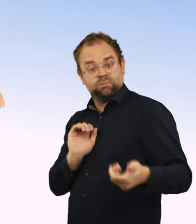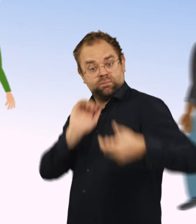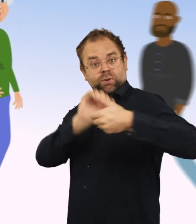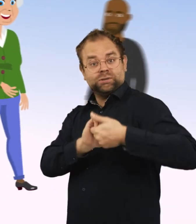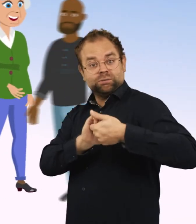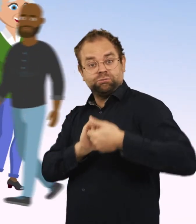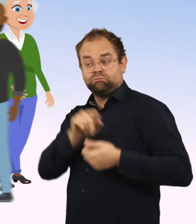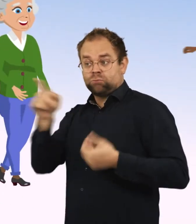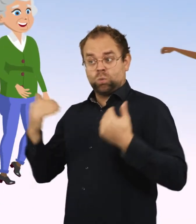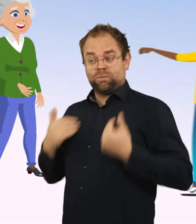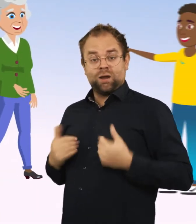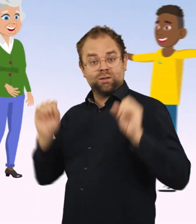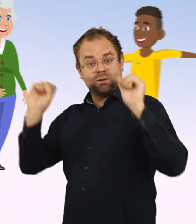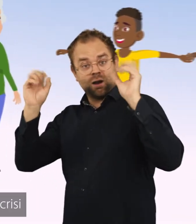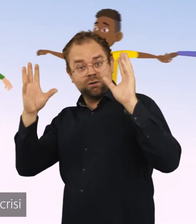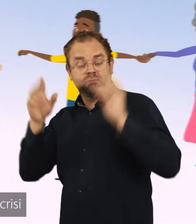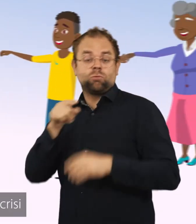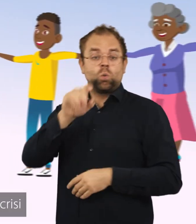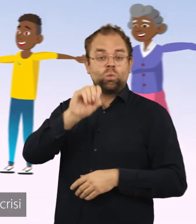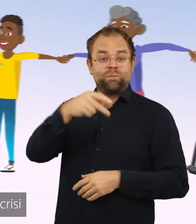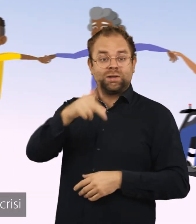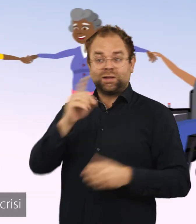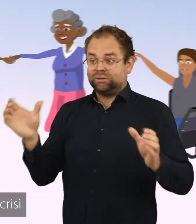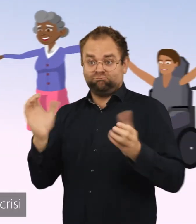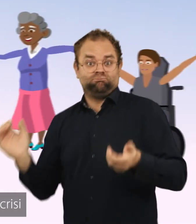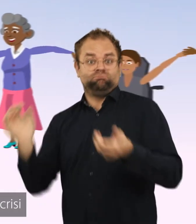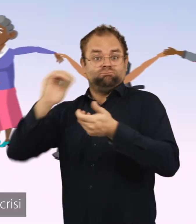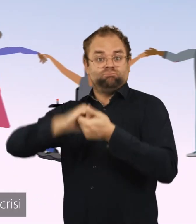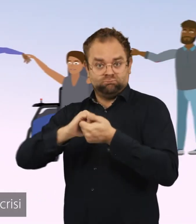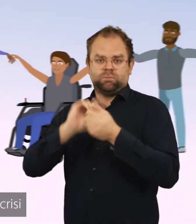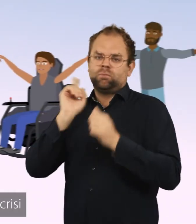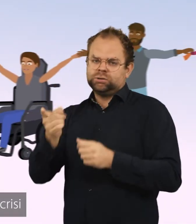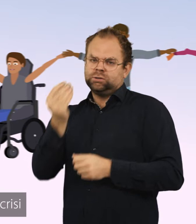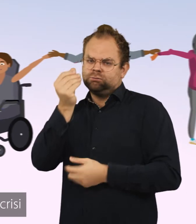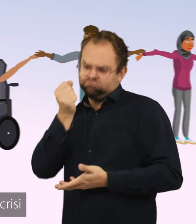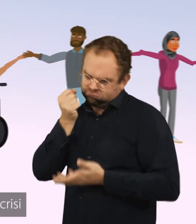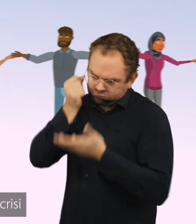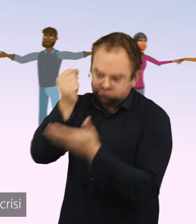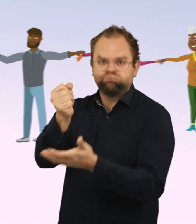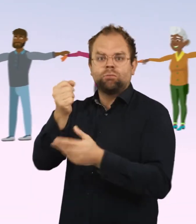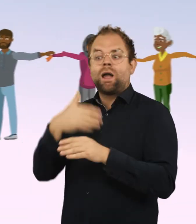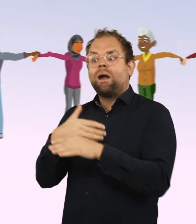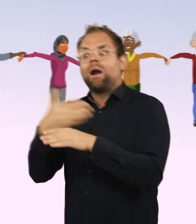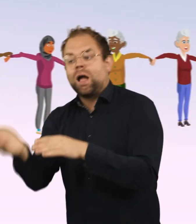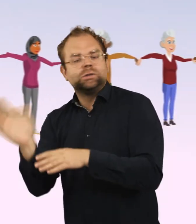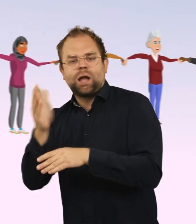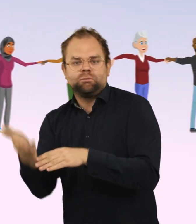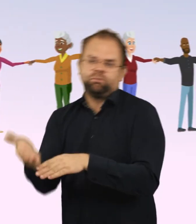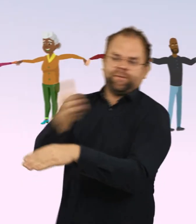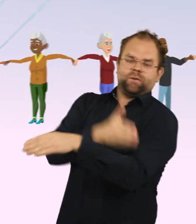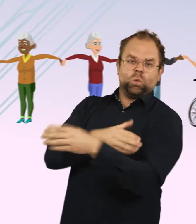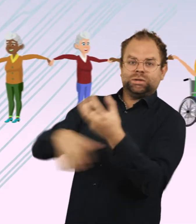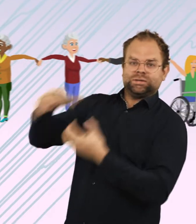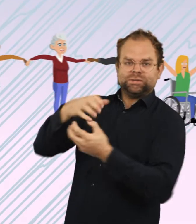gli operatori umanitari e le OPD, completamente finanziato e stabilito prima della crisi, è fondamentale per